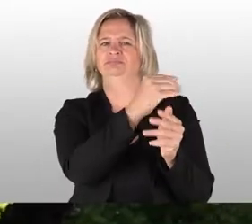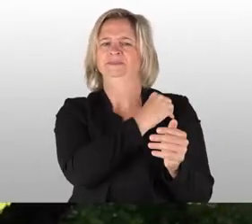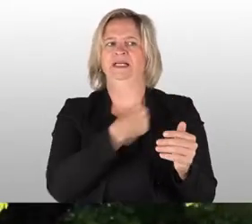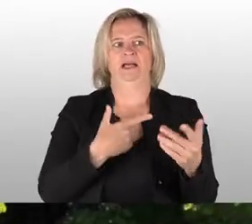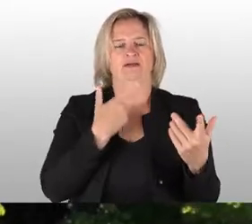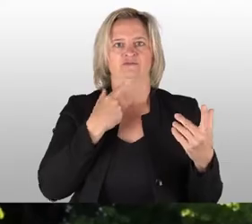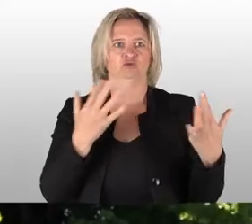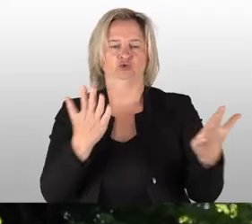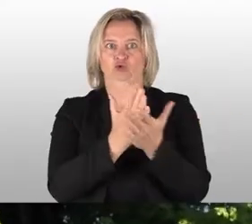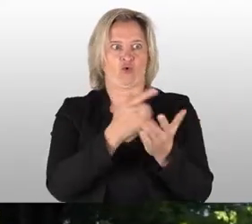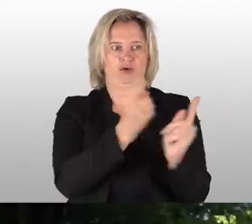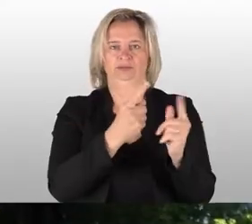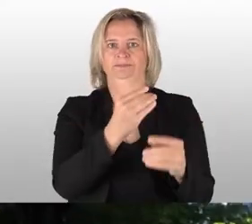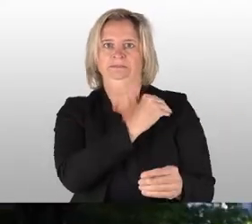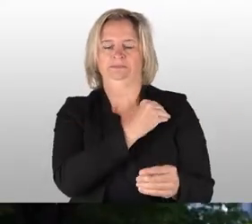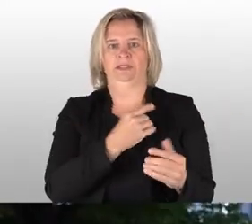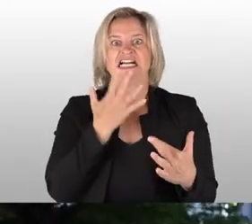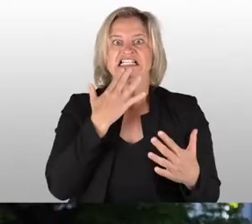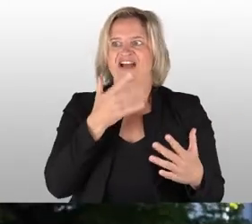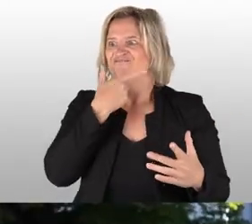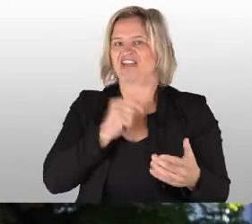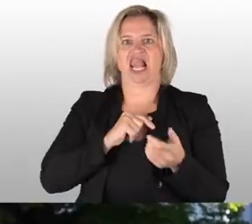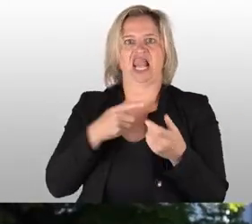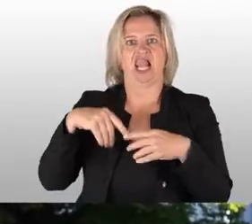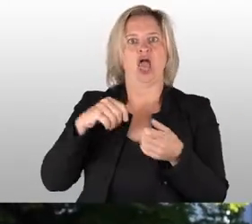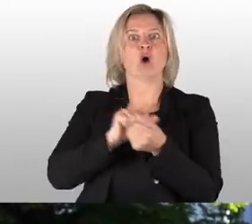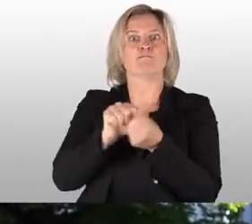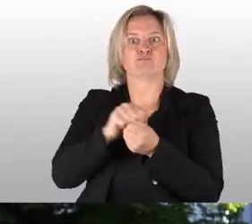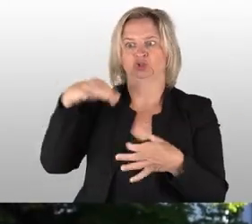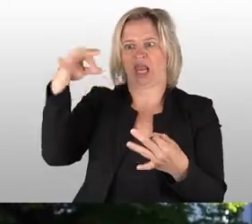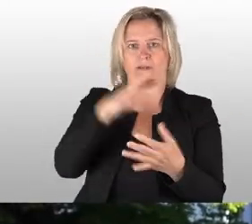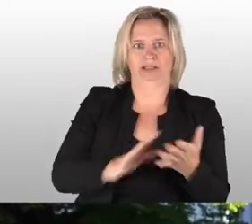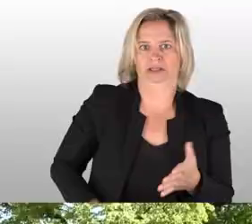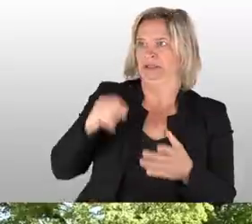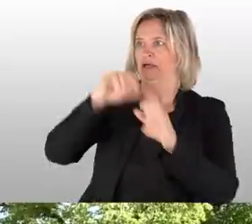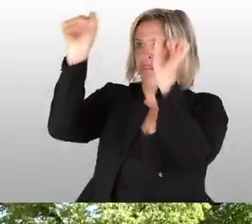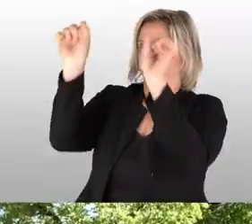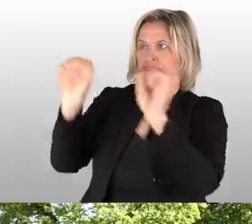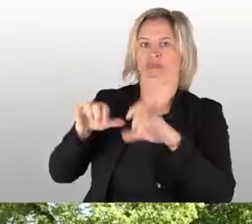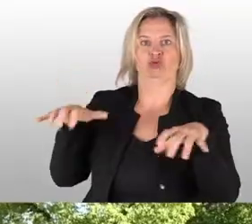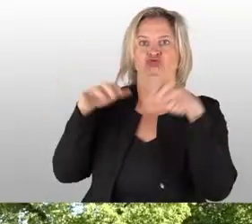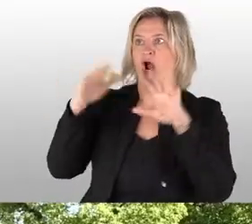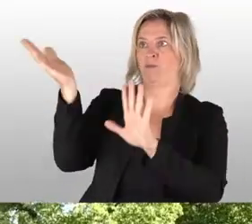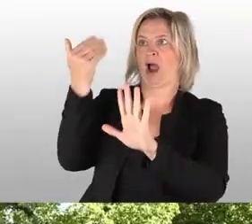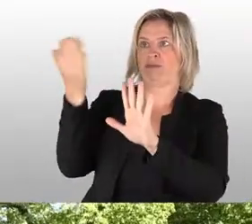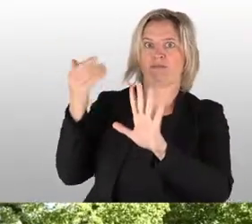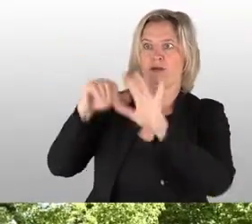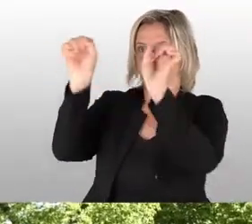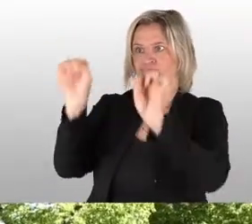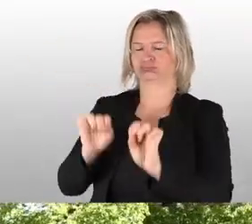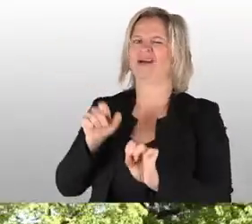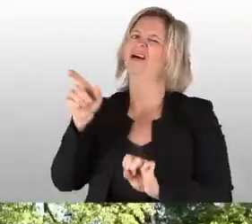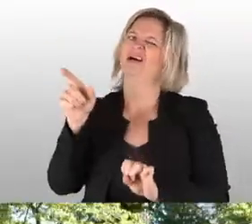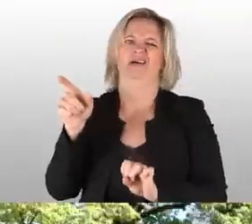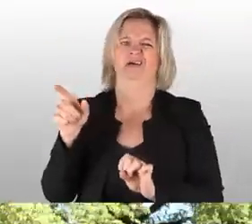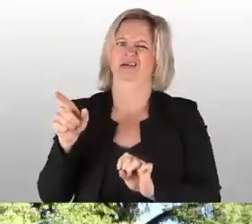juckt es dann förmlich, möchte man den Putzlappen rausholen und mal so ein bisschen den Staub entfernen. Der Meißner Dom